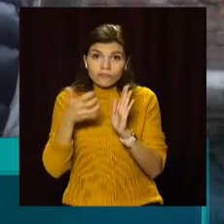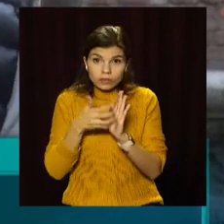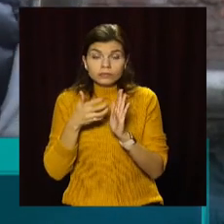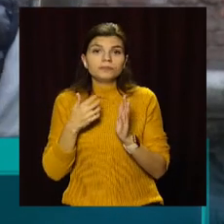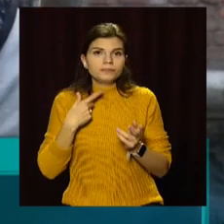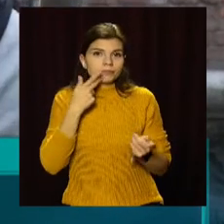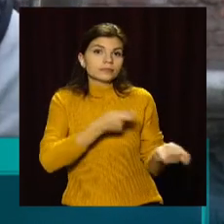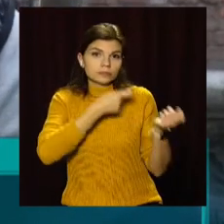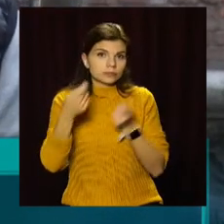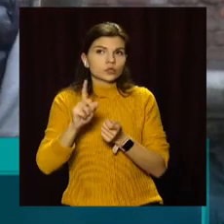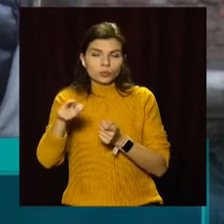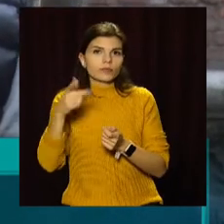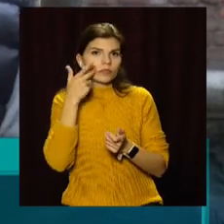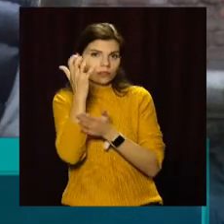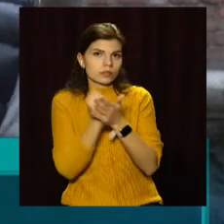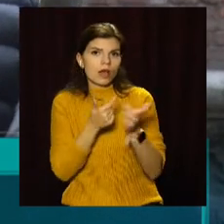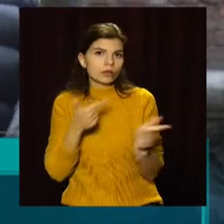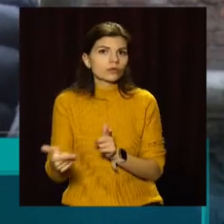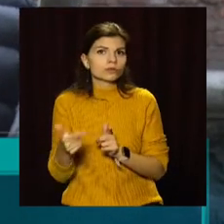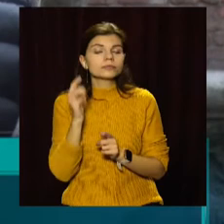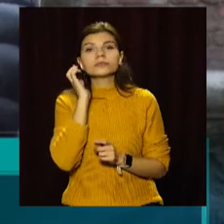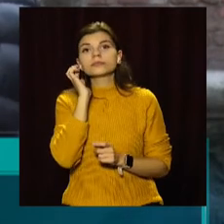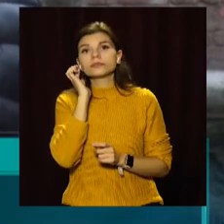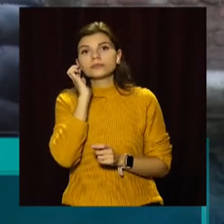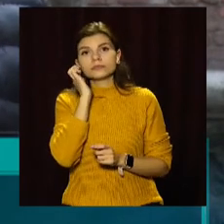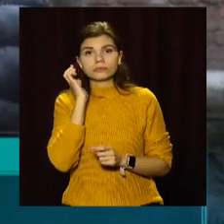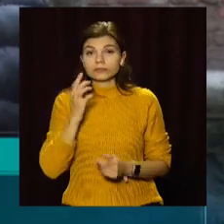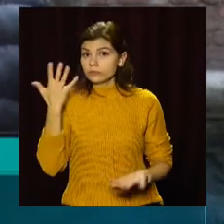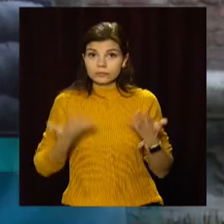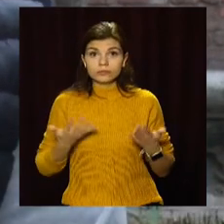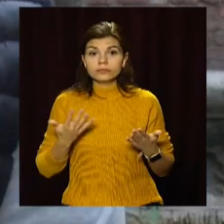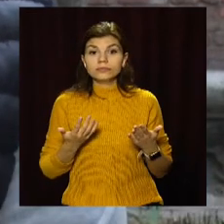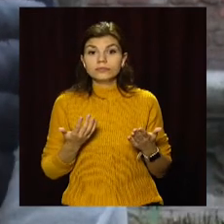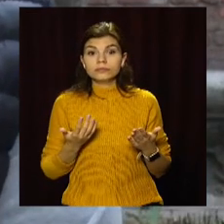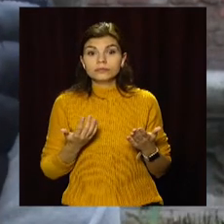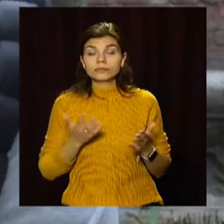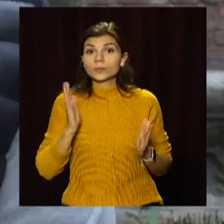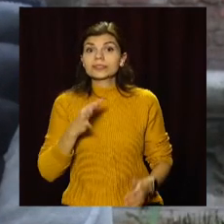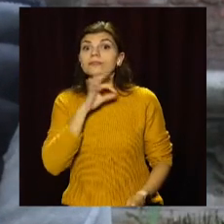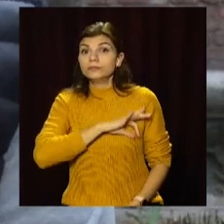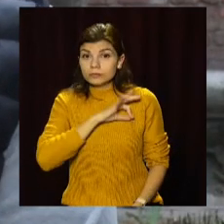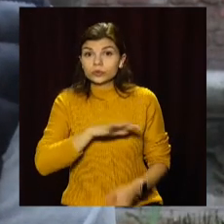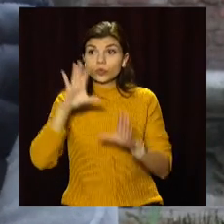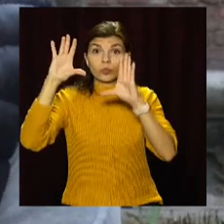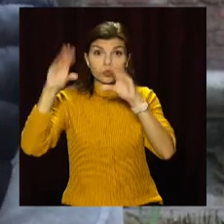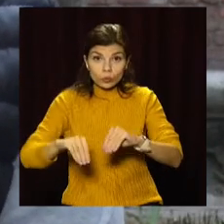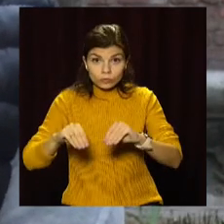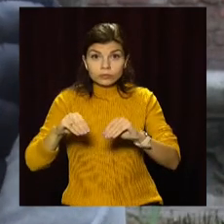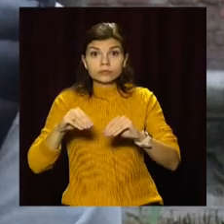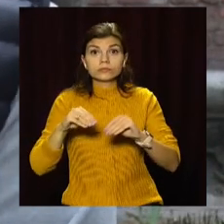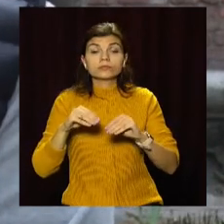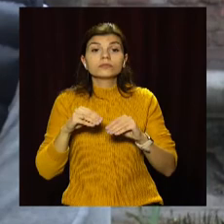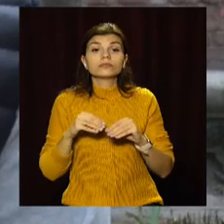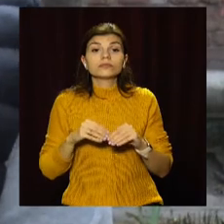ми одразу привозимо посипку. Якщо буде використована ця